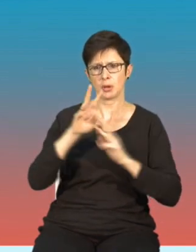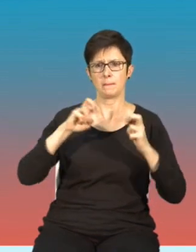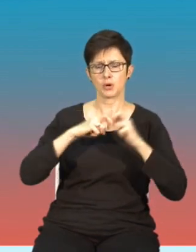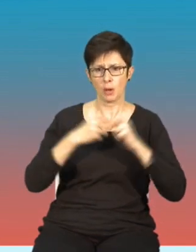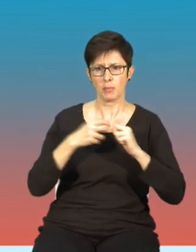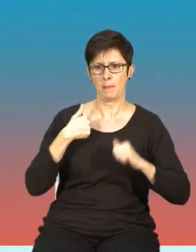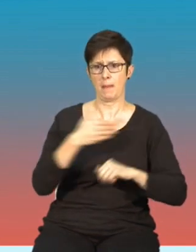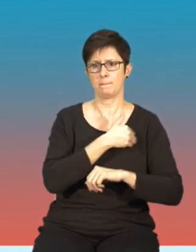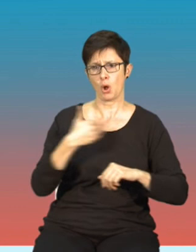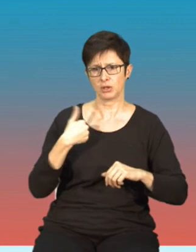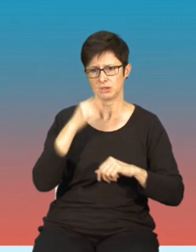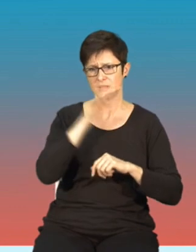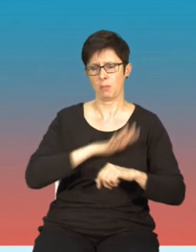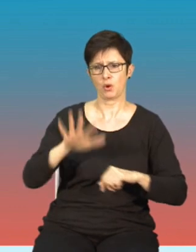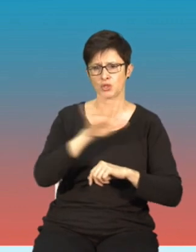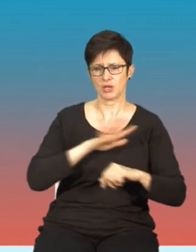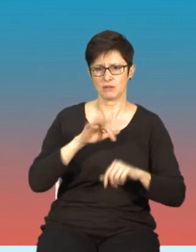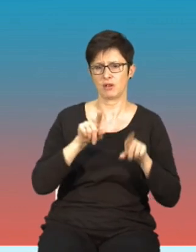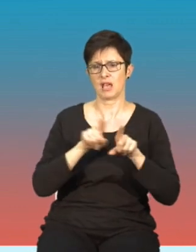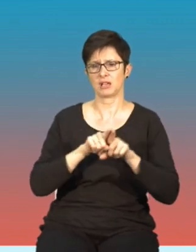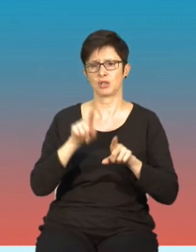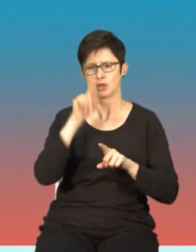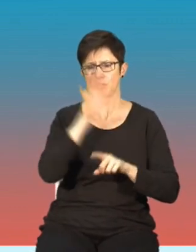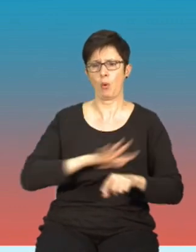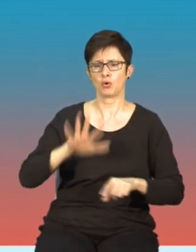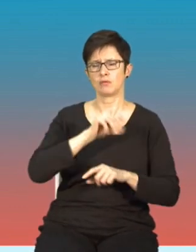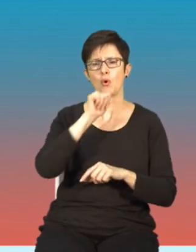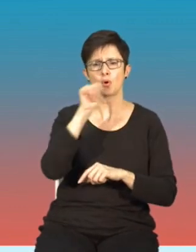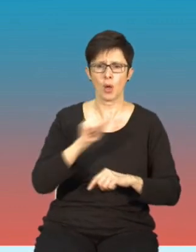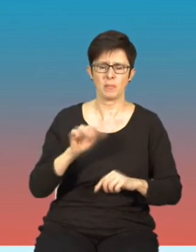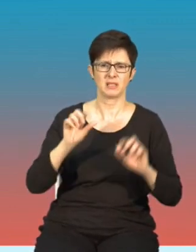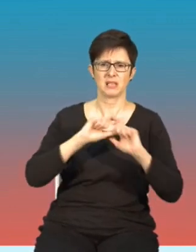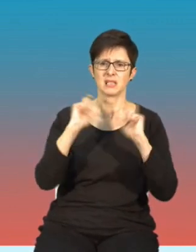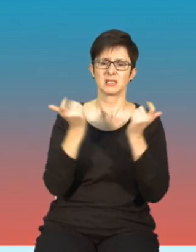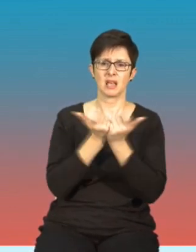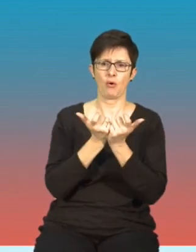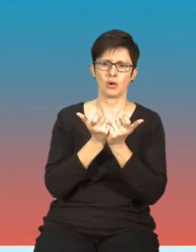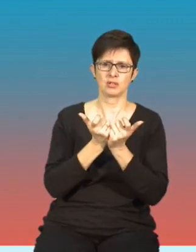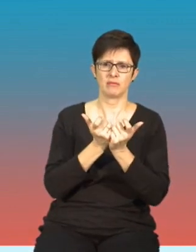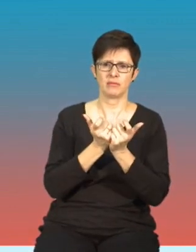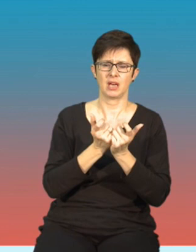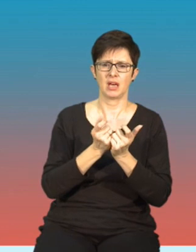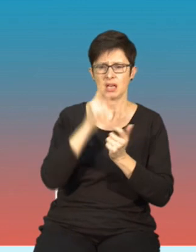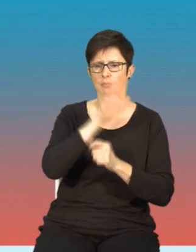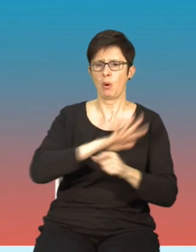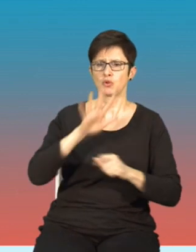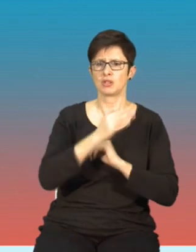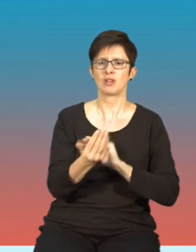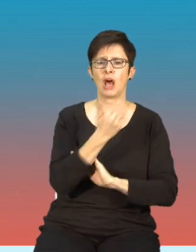Polska, jako polskie społeczeństwo, jako społeczeństwo europejskie, czy całościowo jako społeczeństwo zachodnie